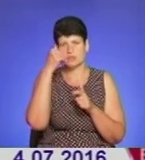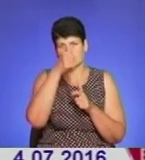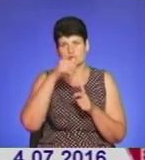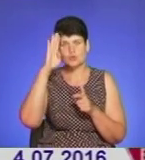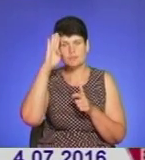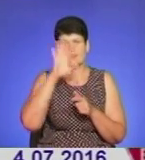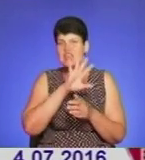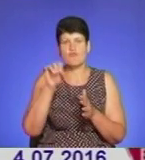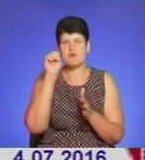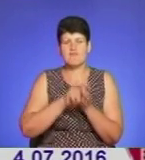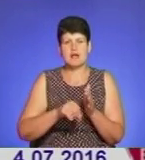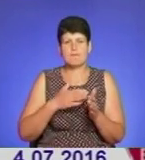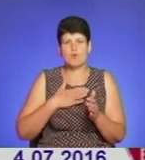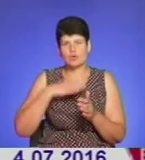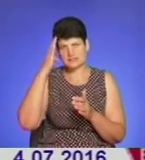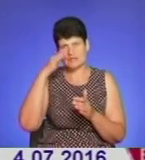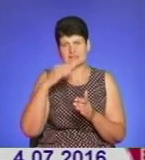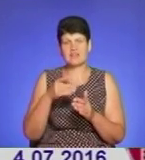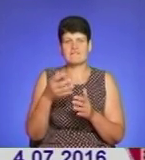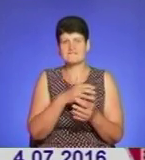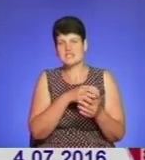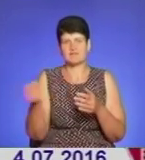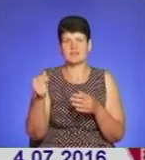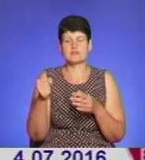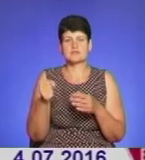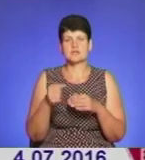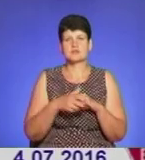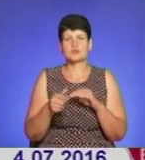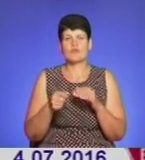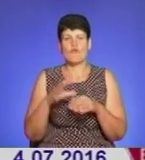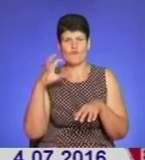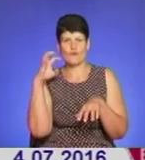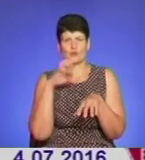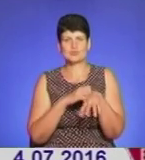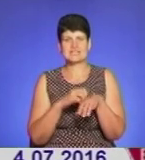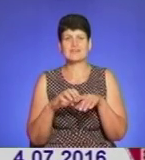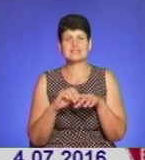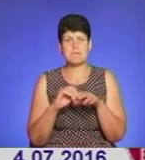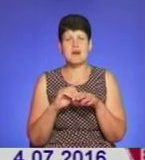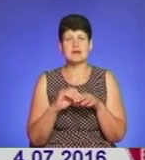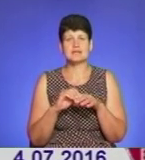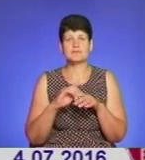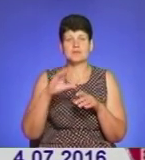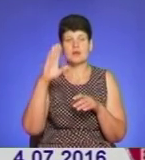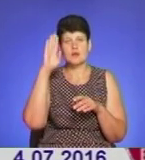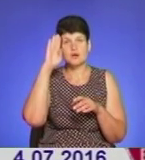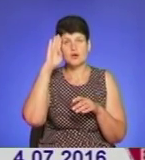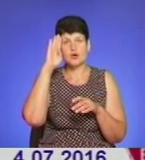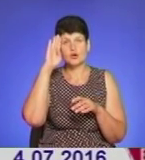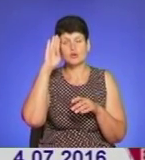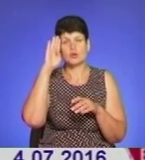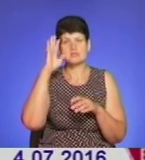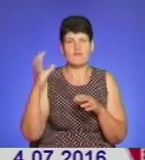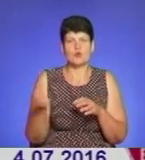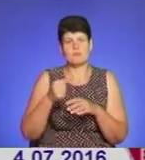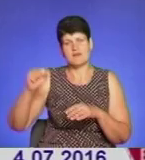татка. Він вирвався з рук нашого старшини, при тім укусив його запали. Старшина ухупив хлопця за нічки і своїй силам